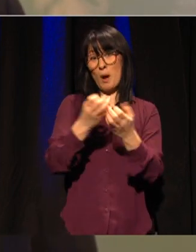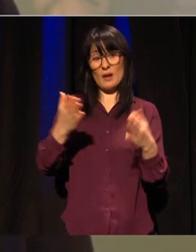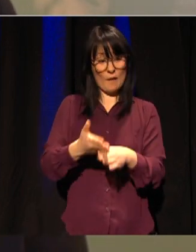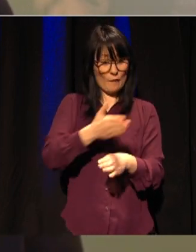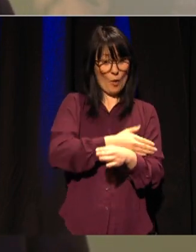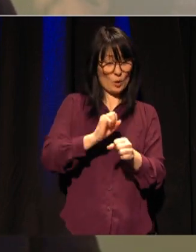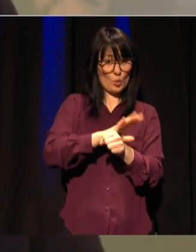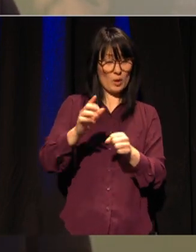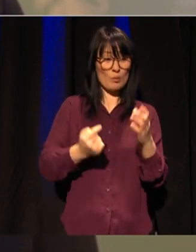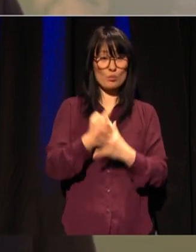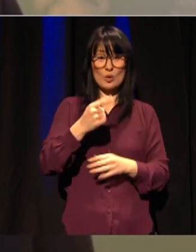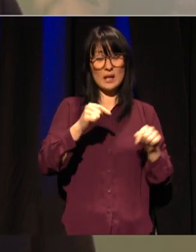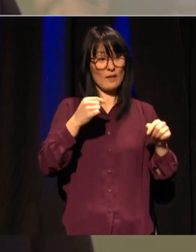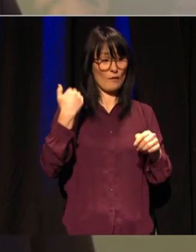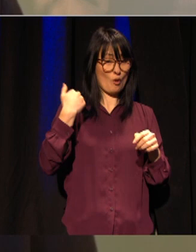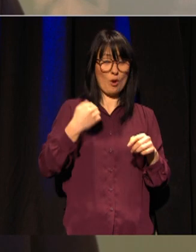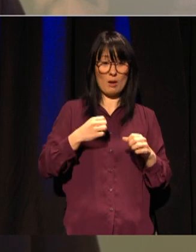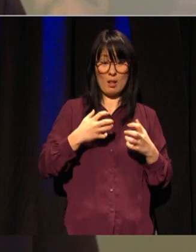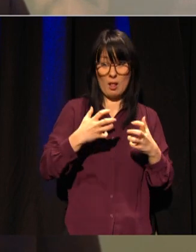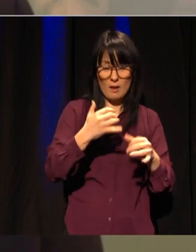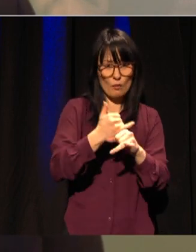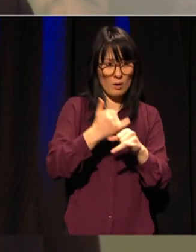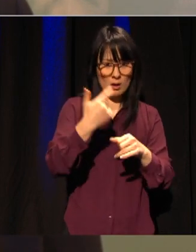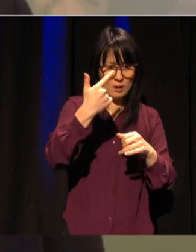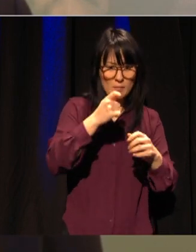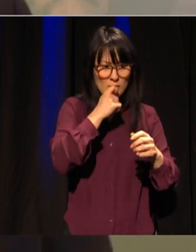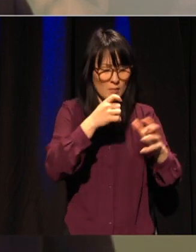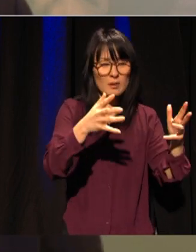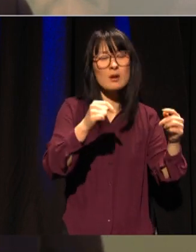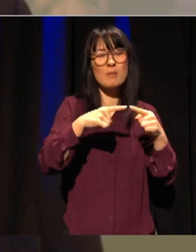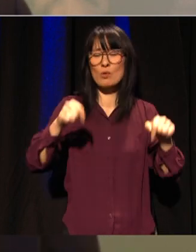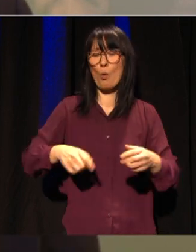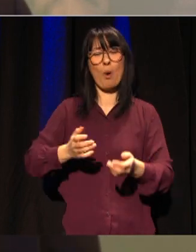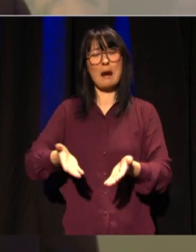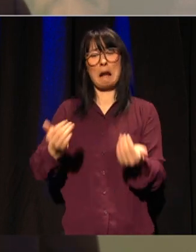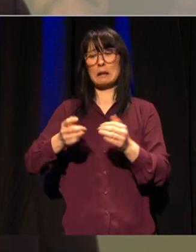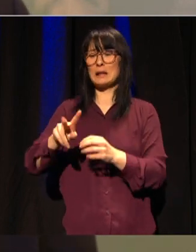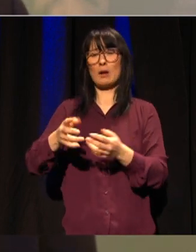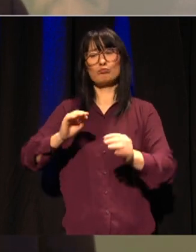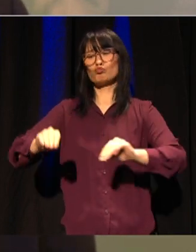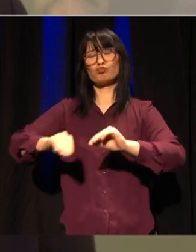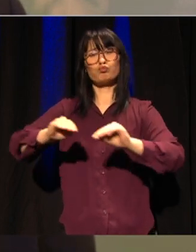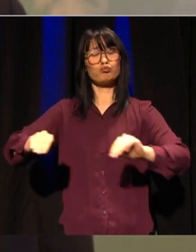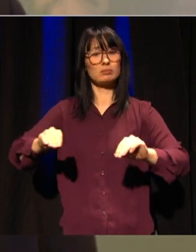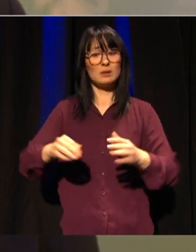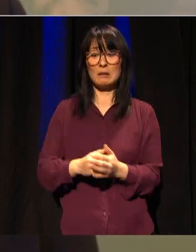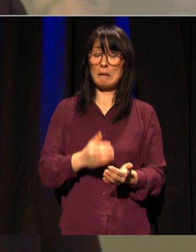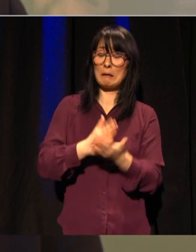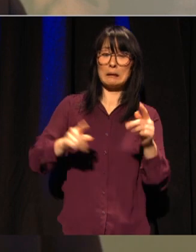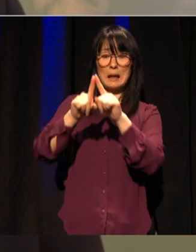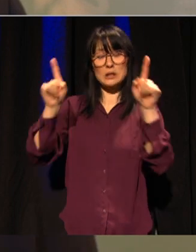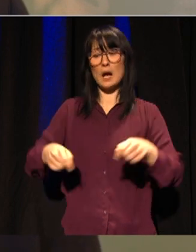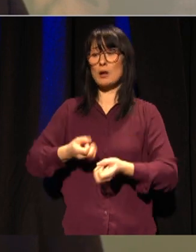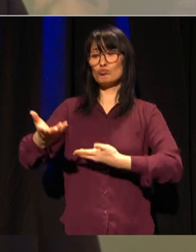underviser nå digitalt så det susser De deler skjermet studentene aktiviserer de i små digitale